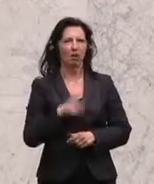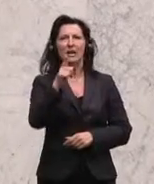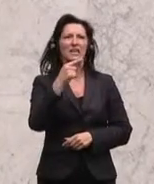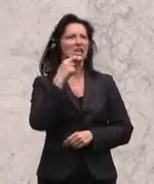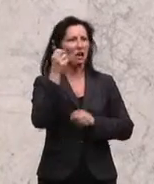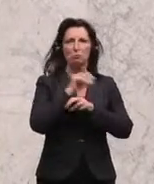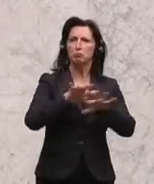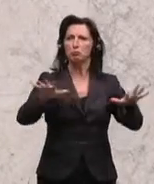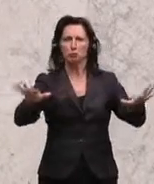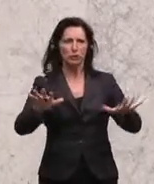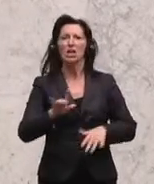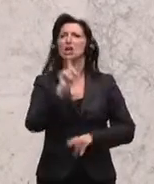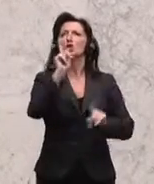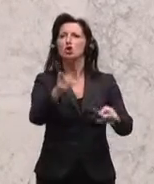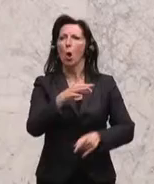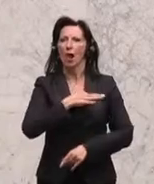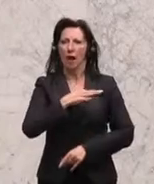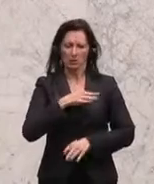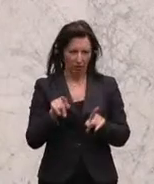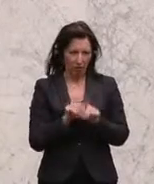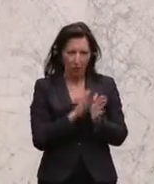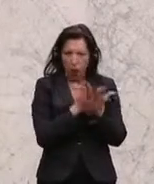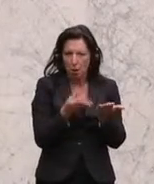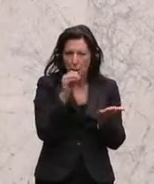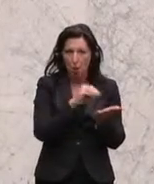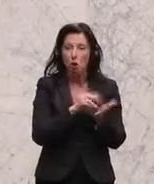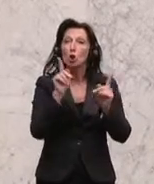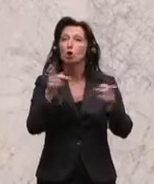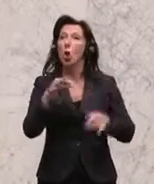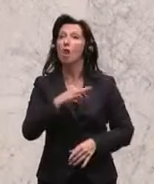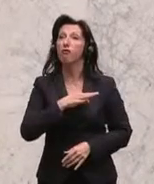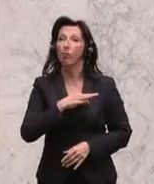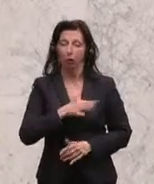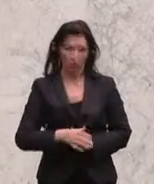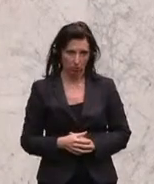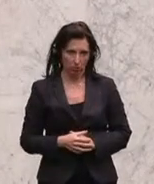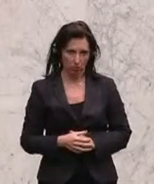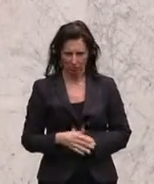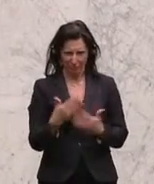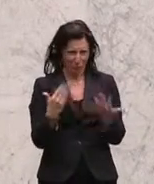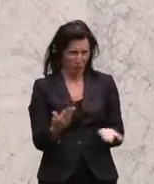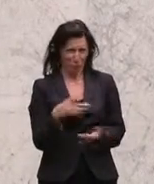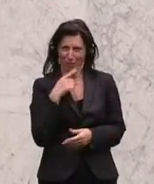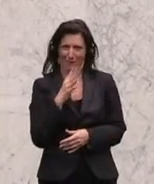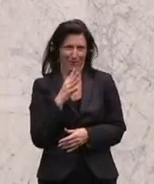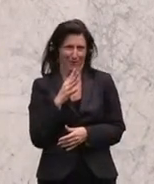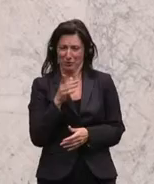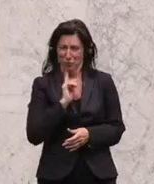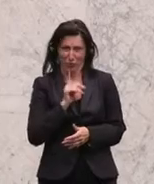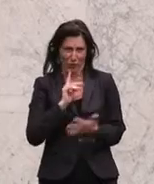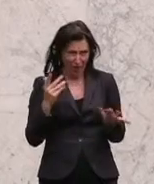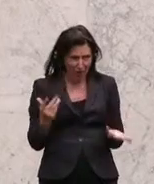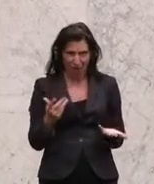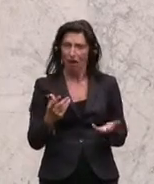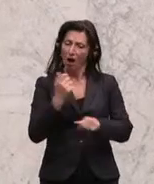euch, fürchtet biblisch, wie sogar Sie aufs biblisch kommen, weiß ich nicht, fürchtet euch. Das ist zu wenig. Sie müssen sagen, was sind die Probleme